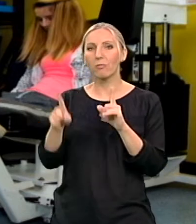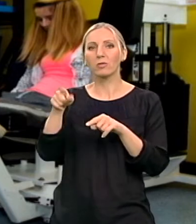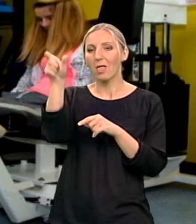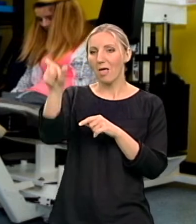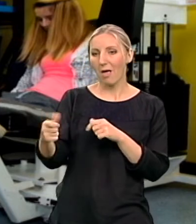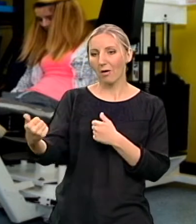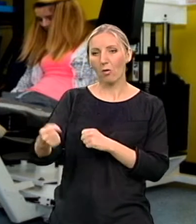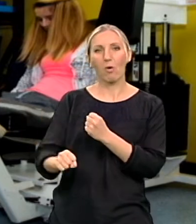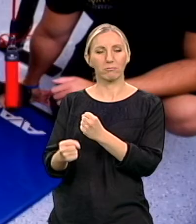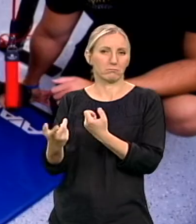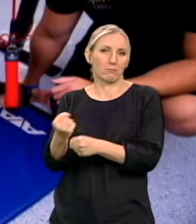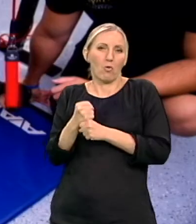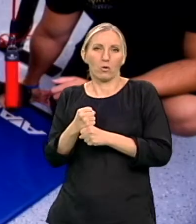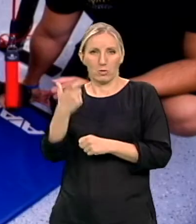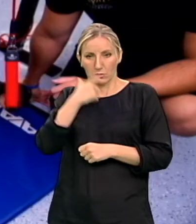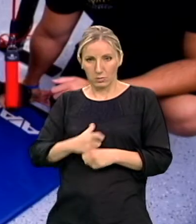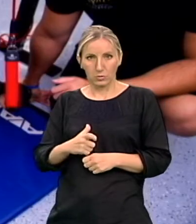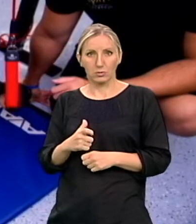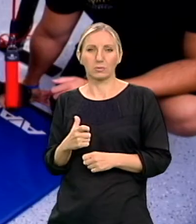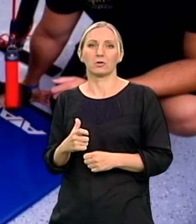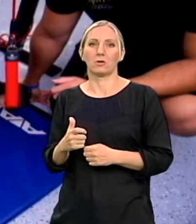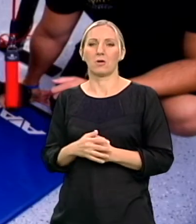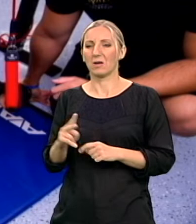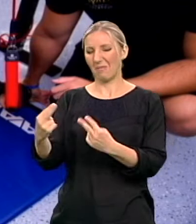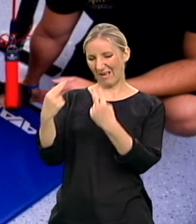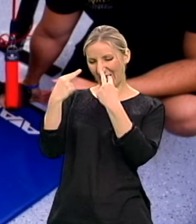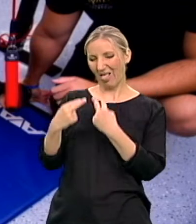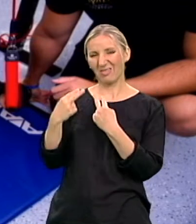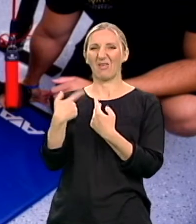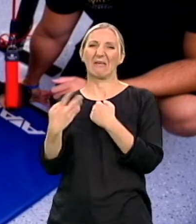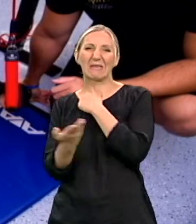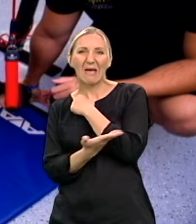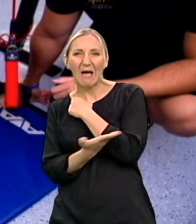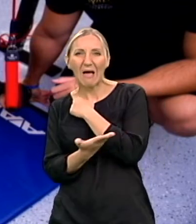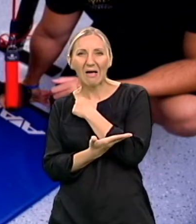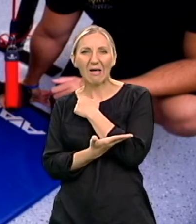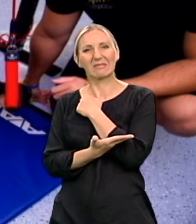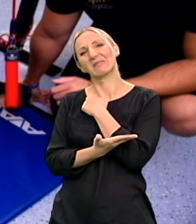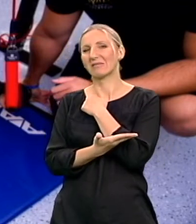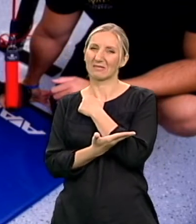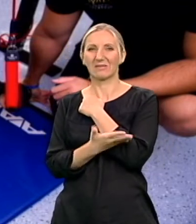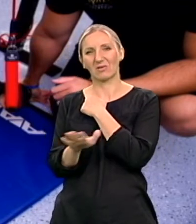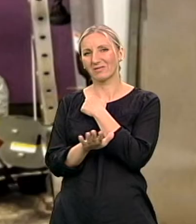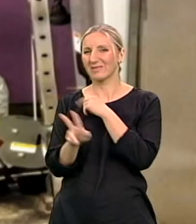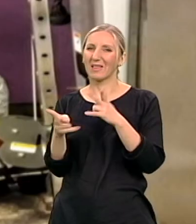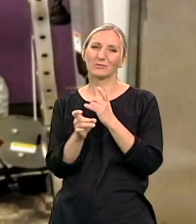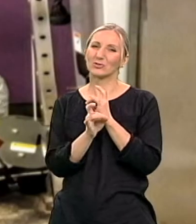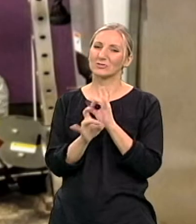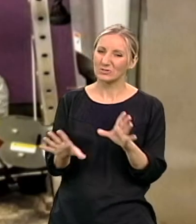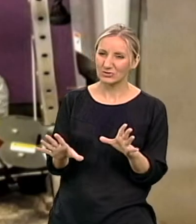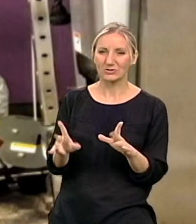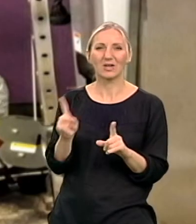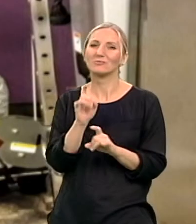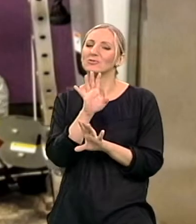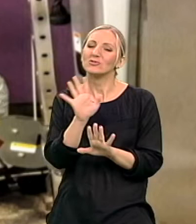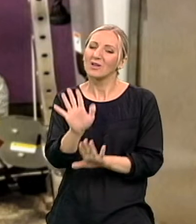na koji ja lično smatram da treba. Nije me gledao kao nekoga jadna, jadno dete ne može ništa, nećemo ništa